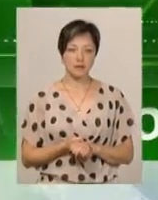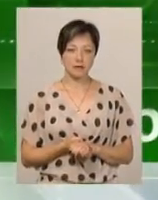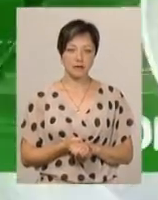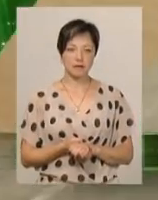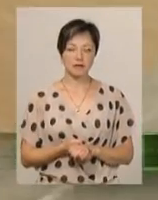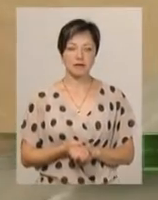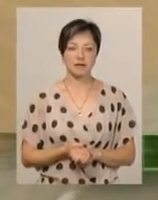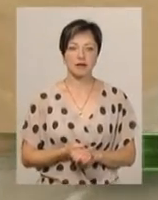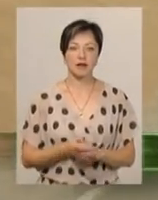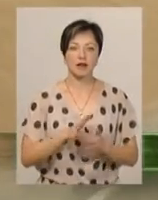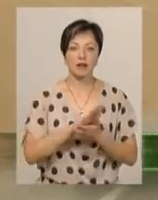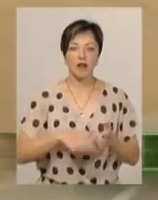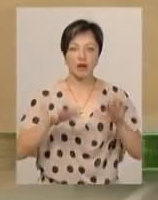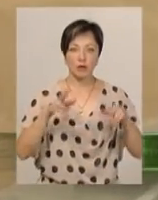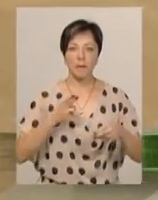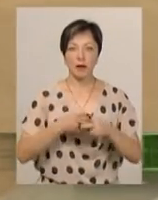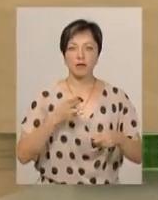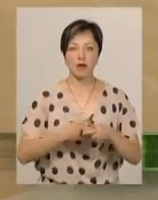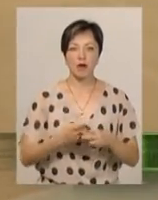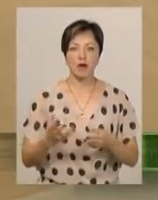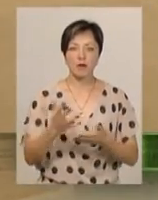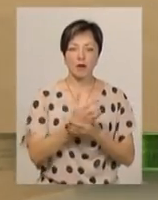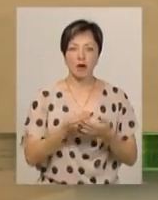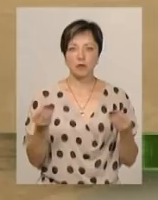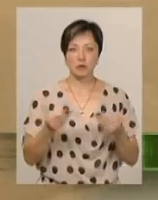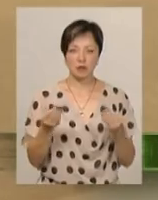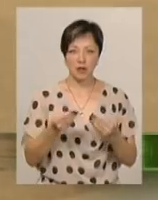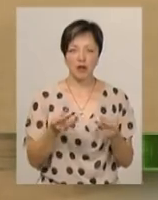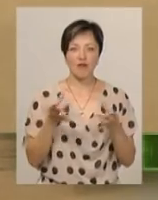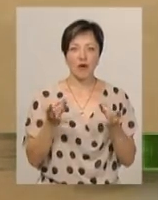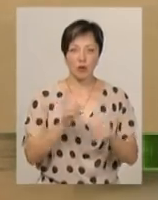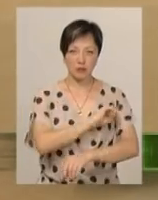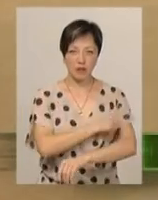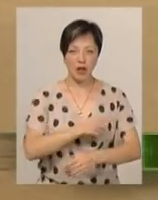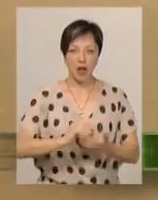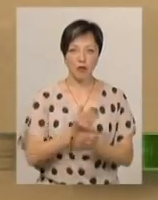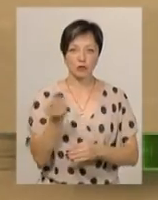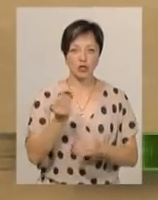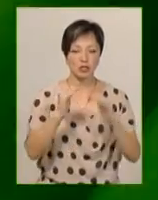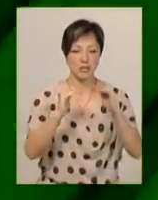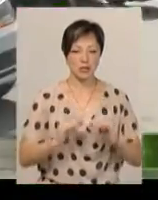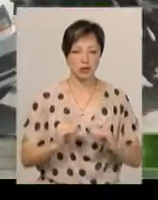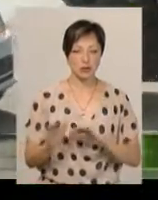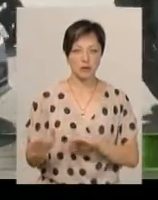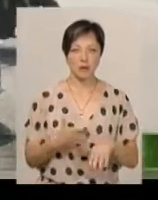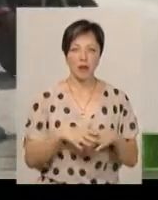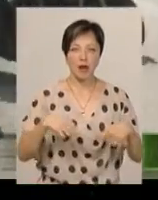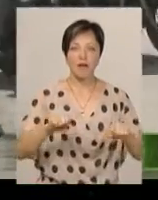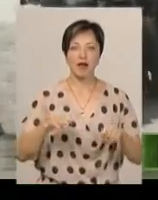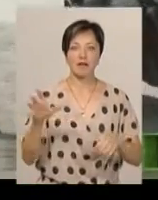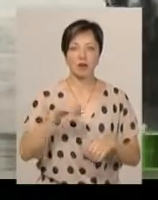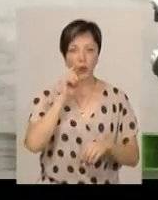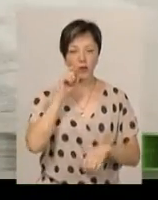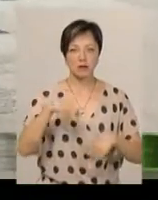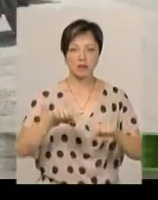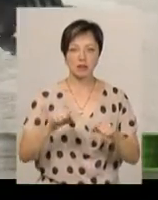Тривала дощовица перешкоджає обмолото ранніх зернових. Через надмірну вологість, якість пшениці знижується. Байкери всеукраїнського